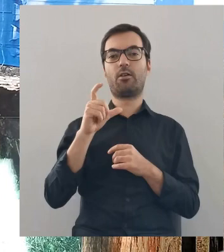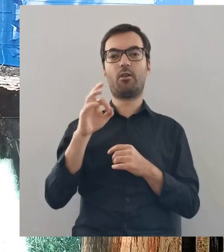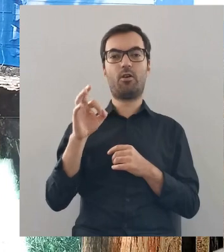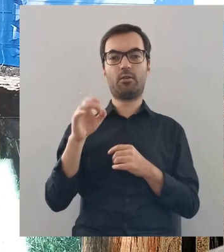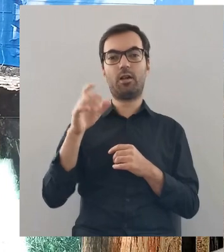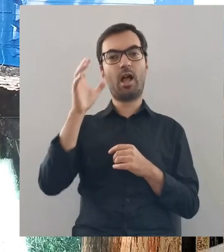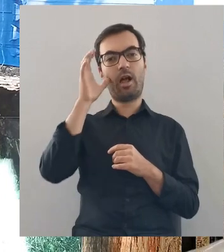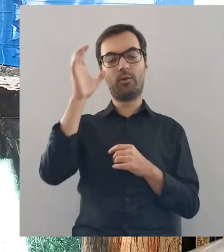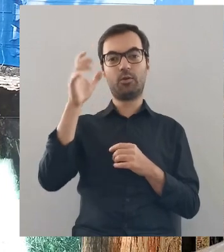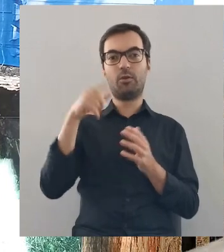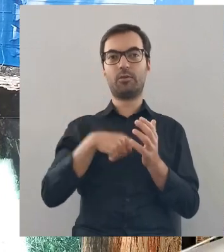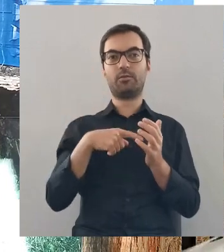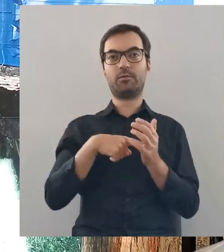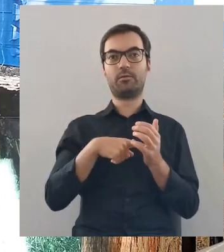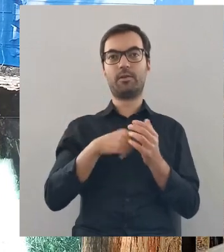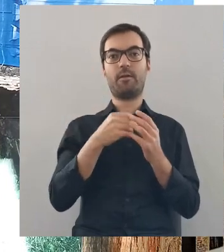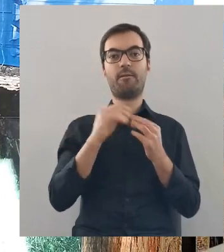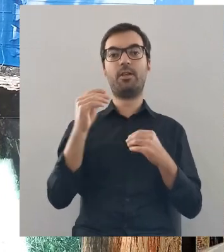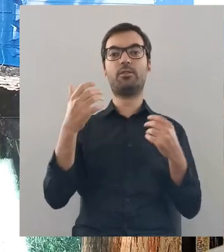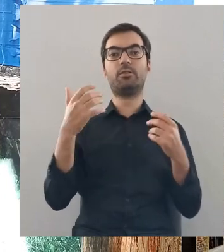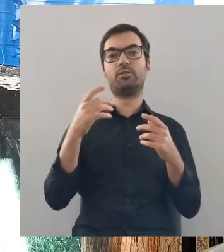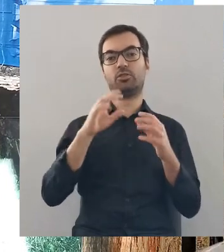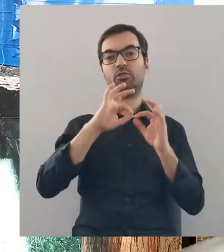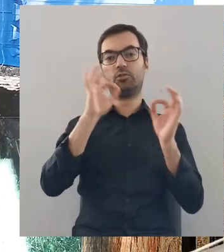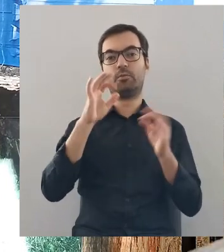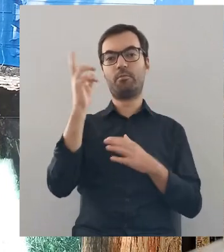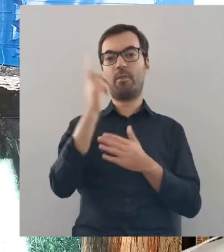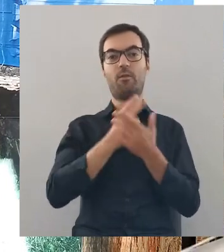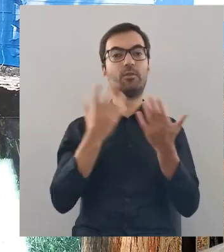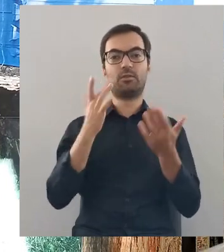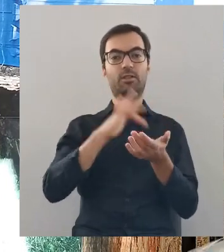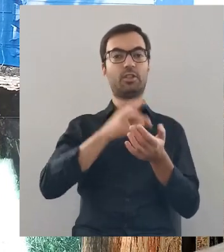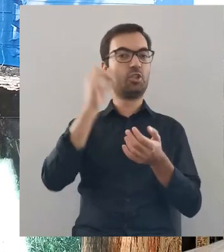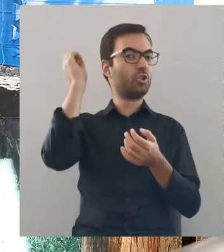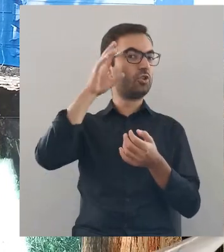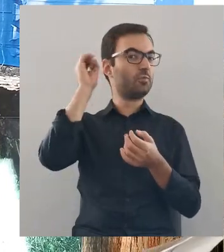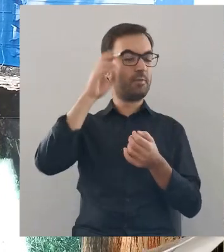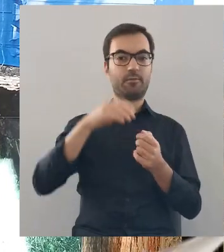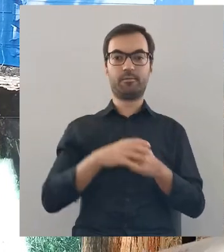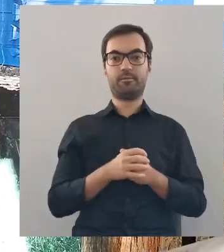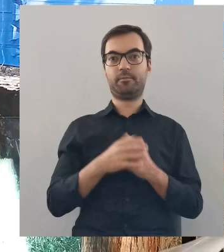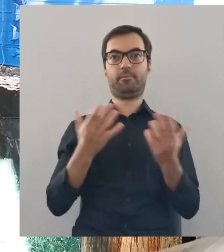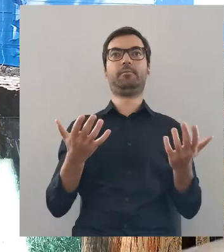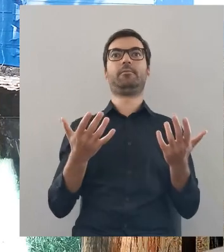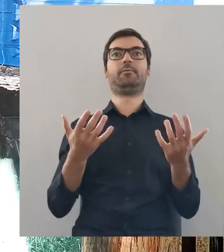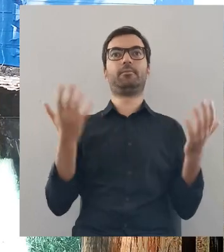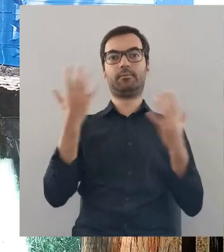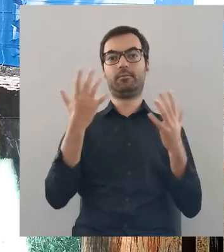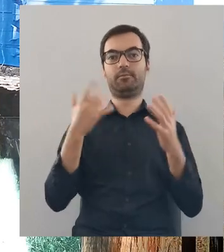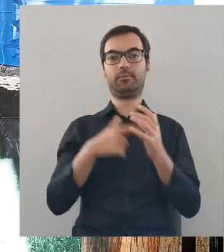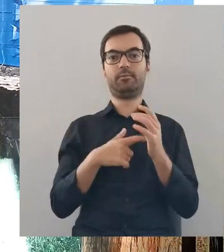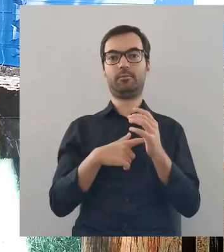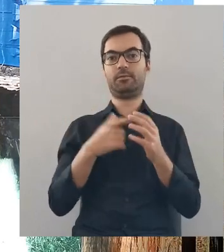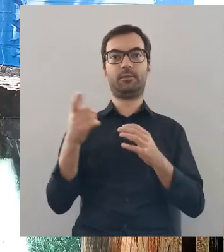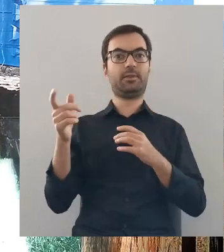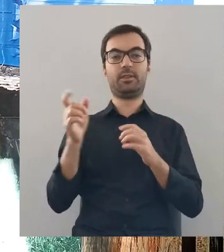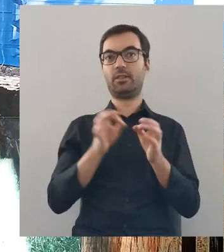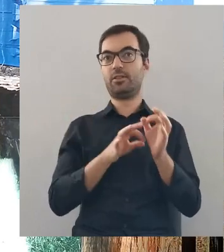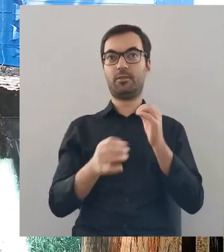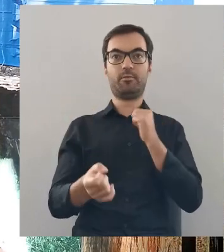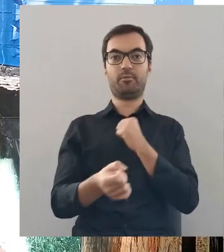Greca. Twórcy, który większość swoich dzieł namalował w Hiszpanii. Więc w ogóle,